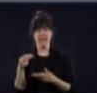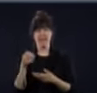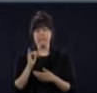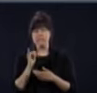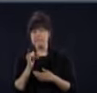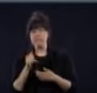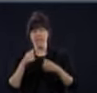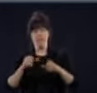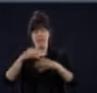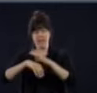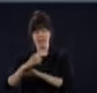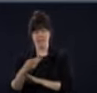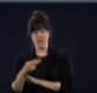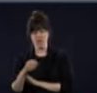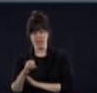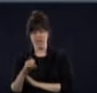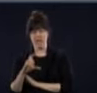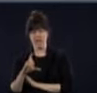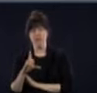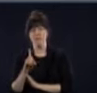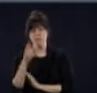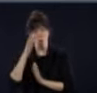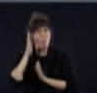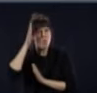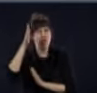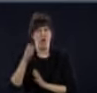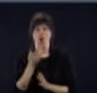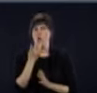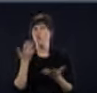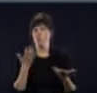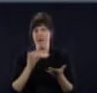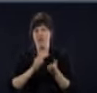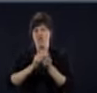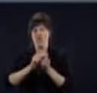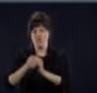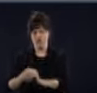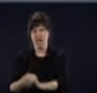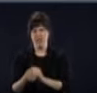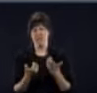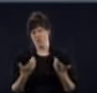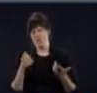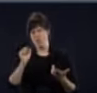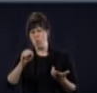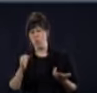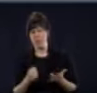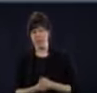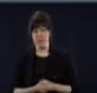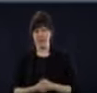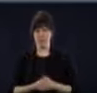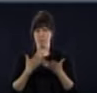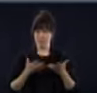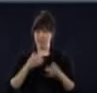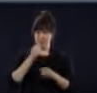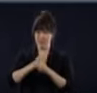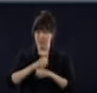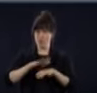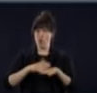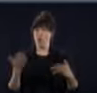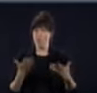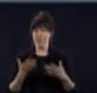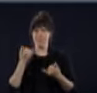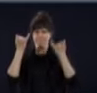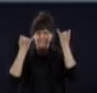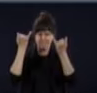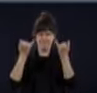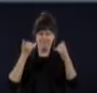par exemple, et c'est pour ça qu'on a commencé à travailler sur des maisons alternatives et